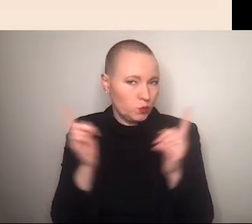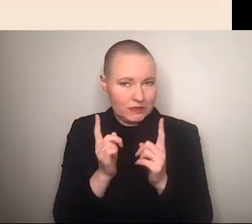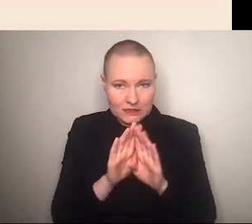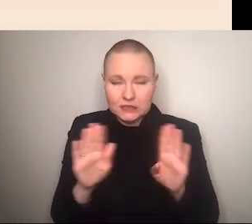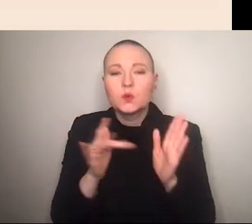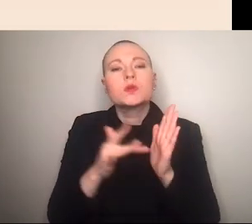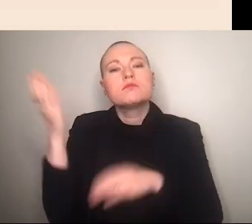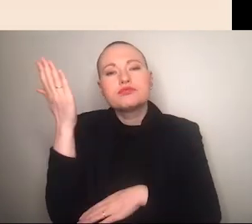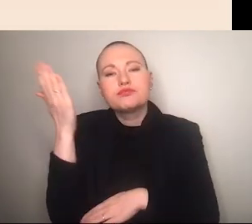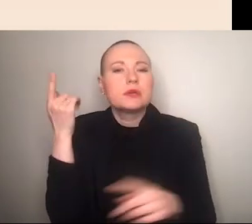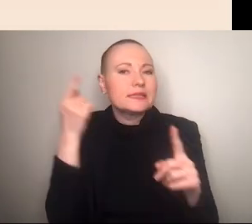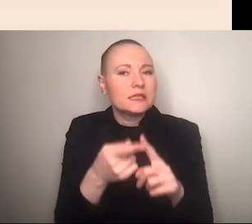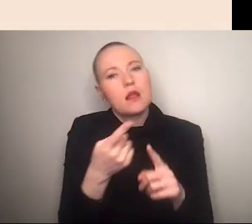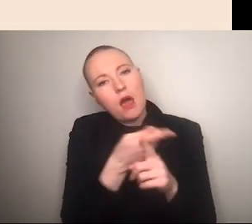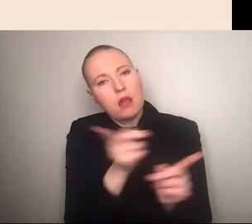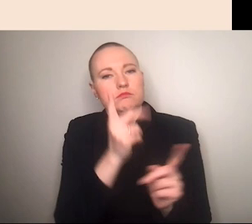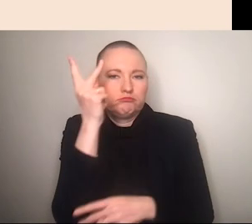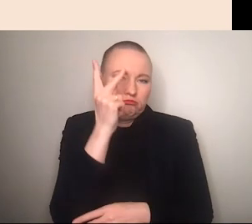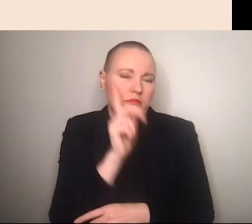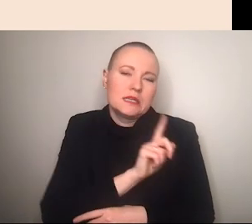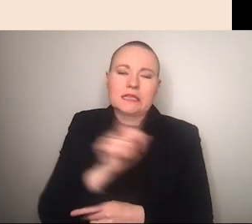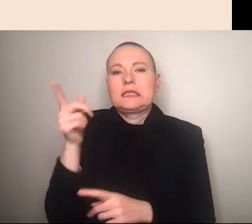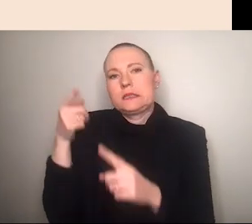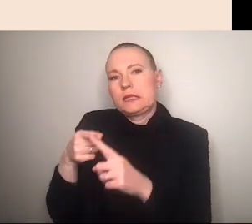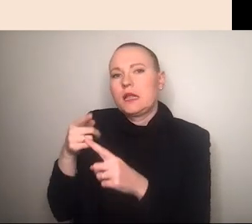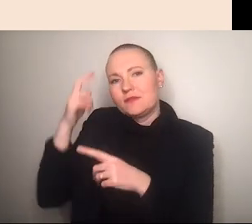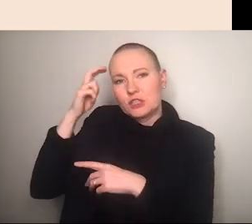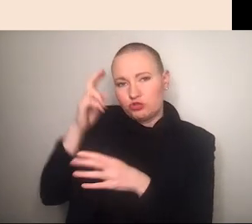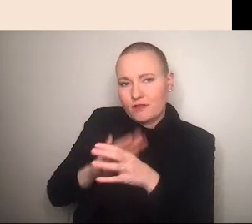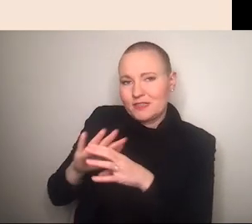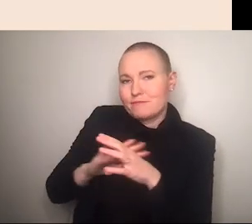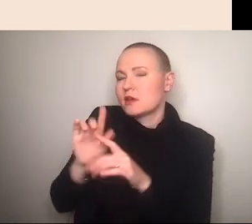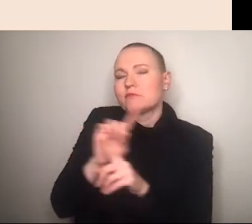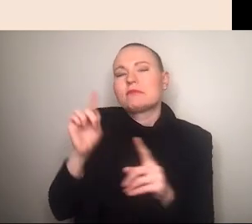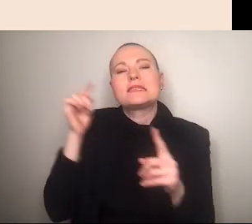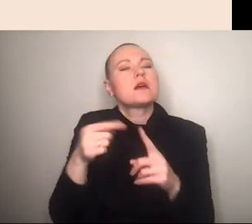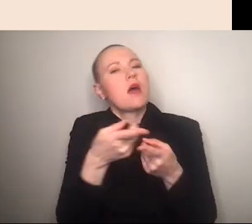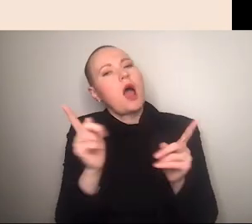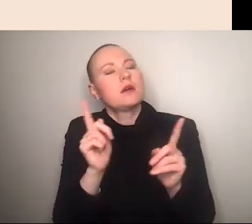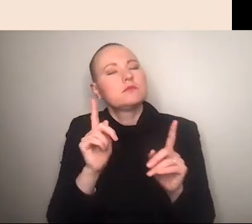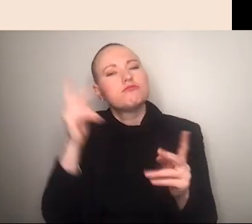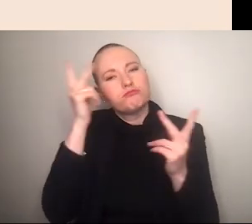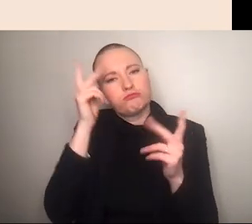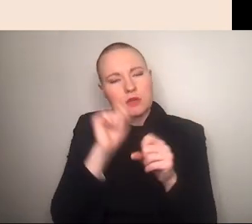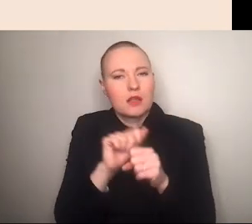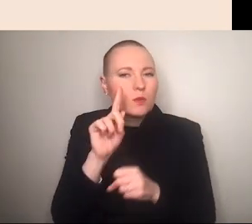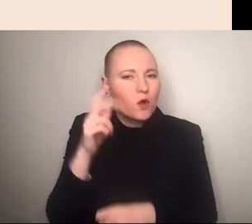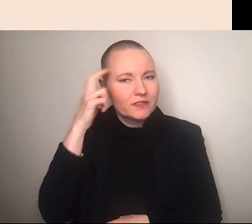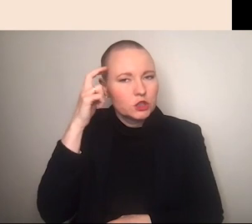publikum zu richten und nicht an ein rein wissenschaftlich verankertes aber gerne können wir da im anschluss auch noch tiefer